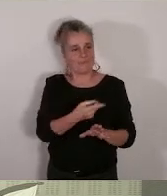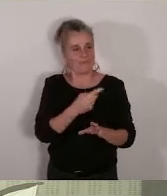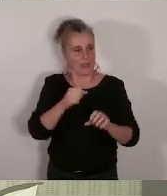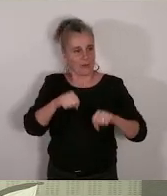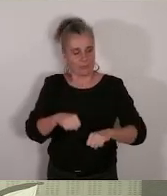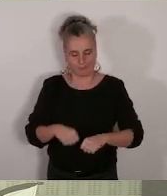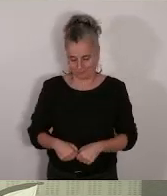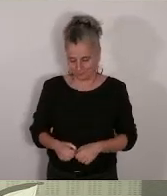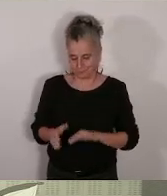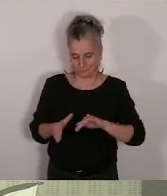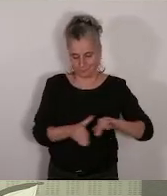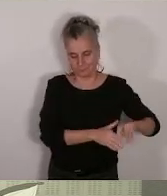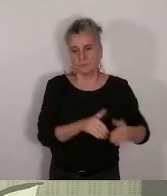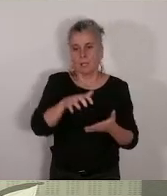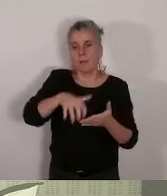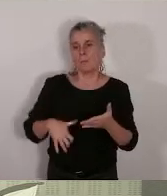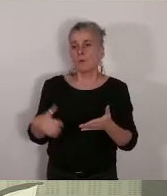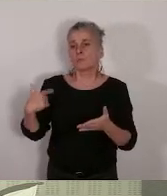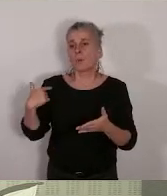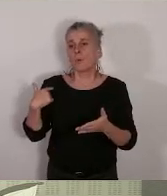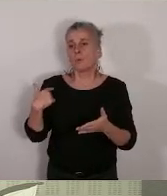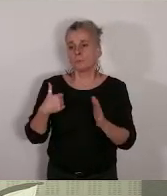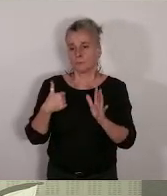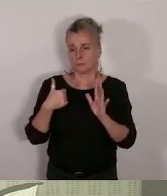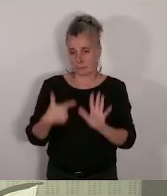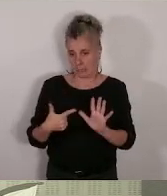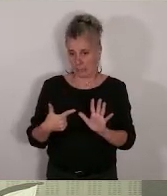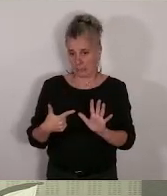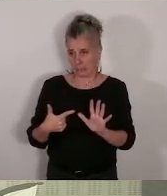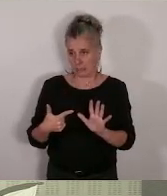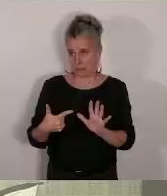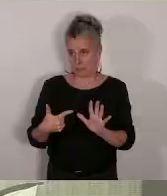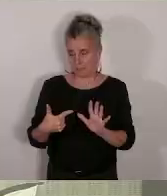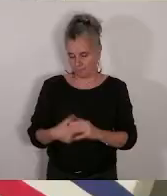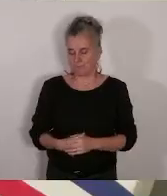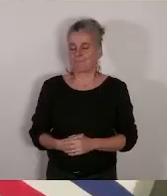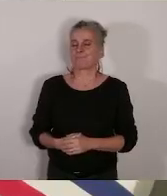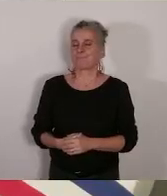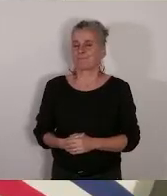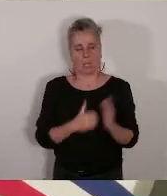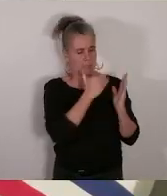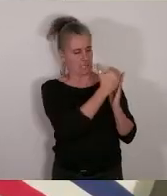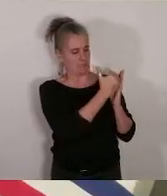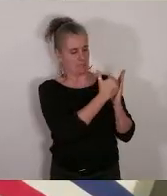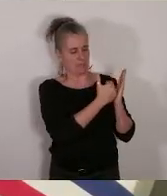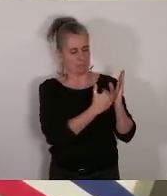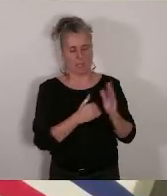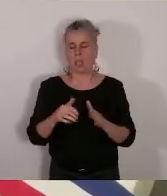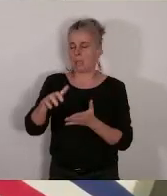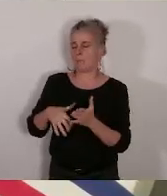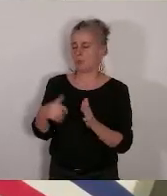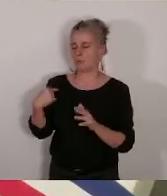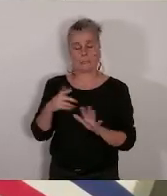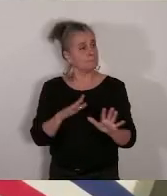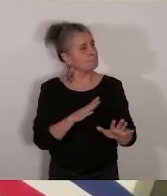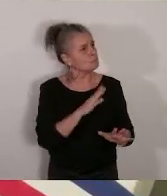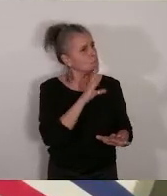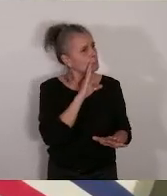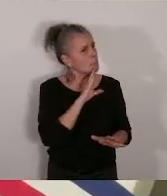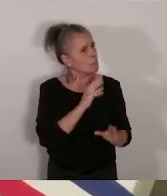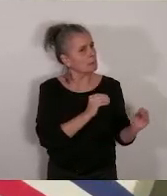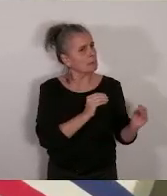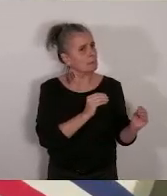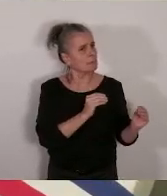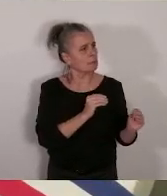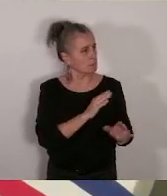rapport suivant, donc le numéro 7 dans notre ordre du jour. S'il vous plaît. S'il vous